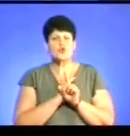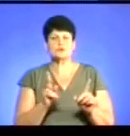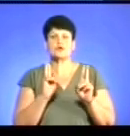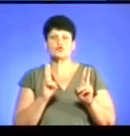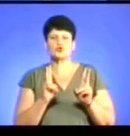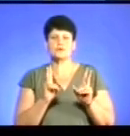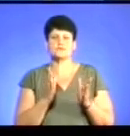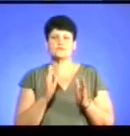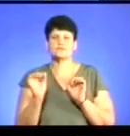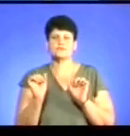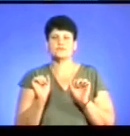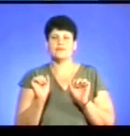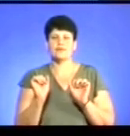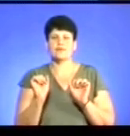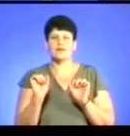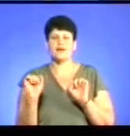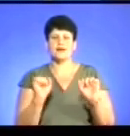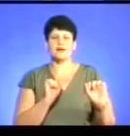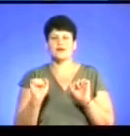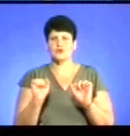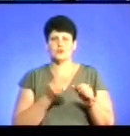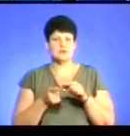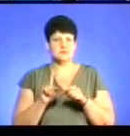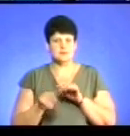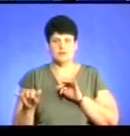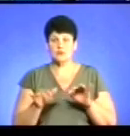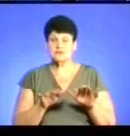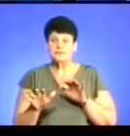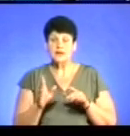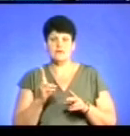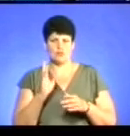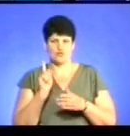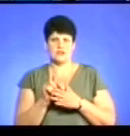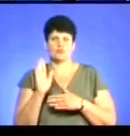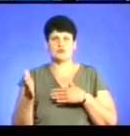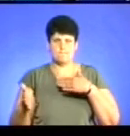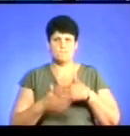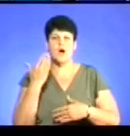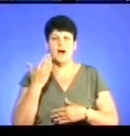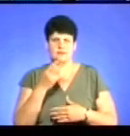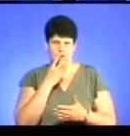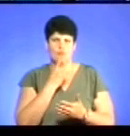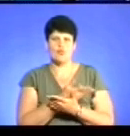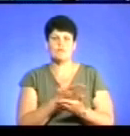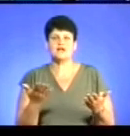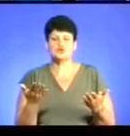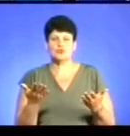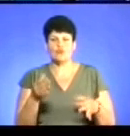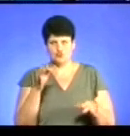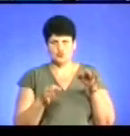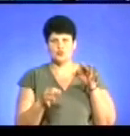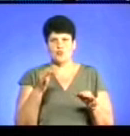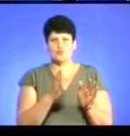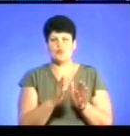стоїть, ляльководом є тих процесів, і вони мають бути покарані, публічно, розумієте, в судовому